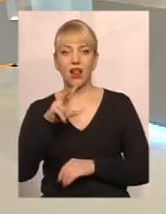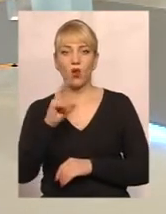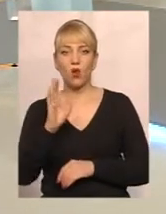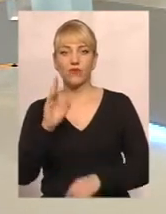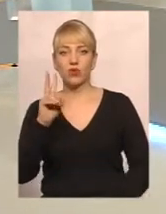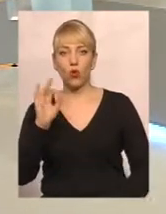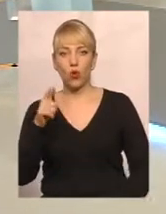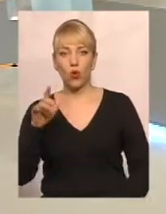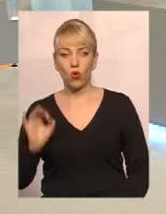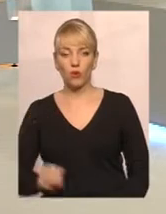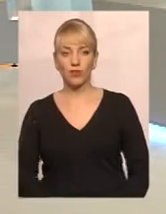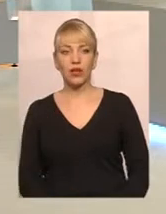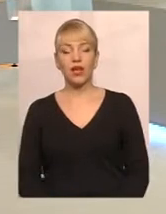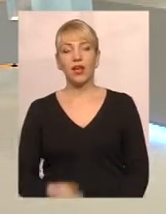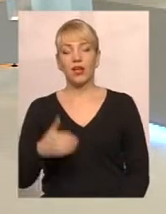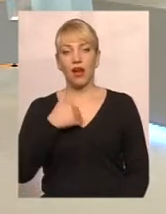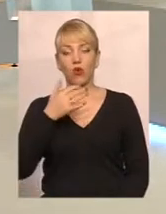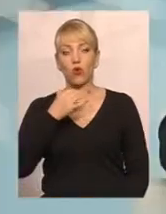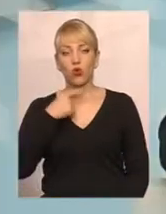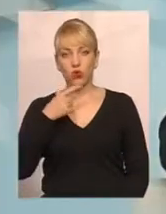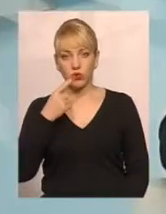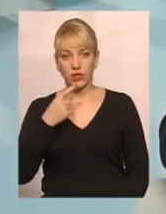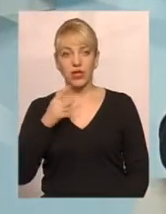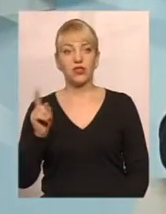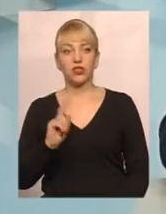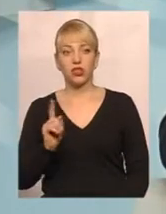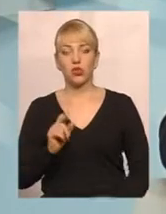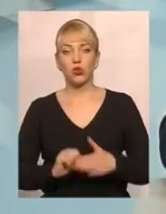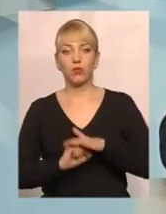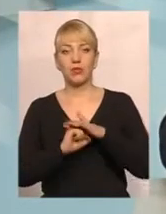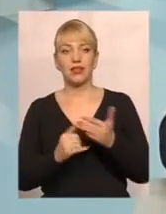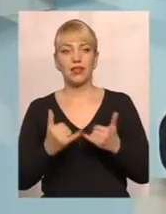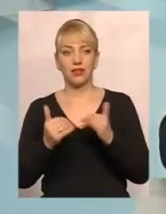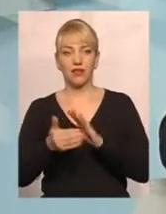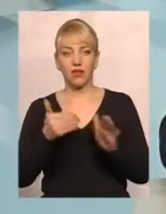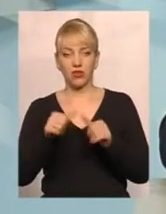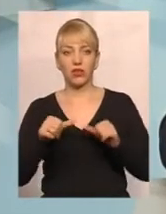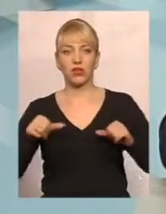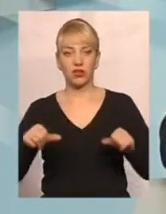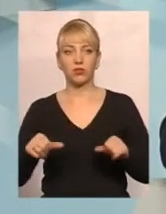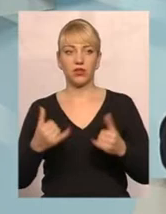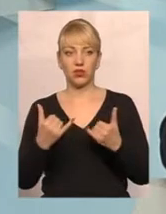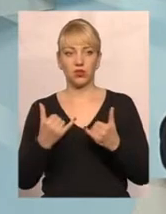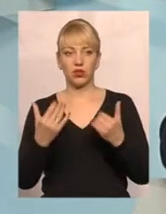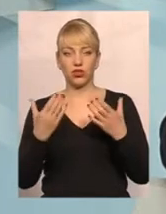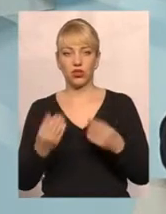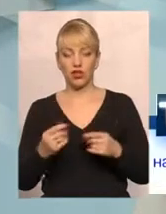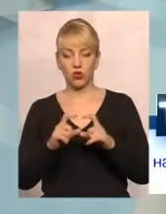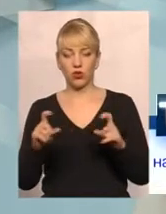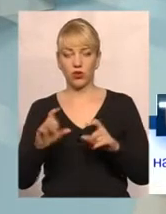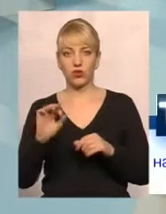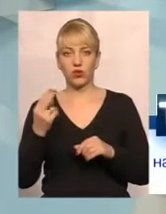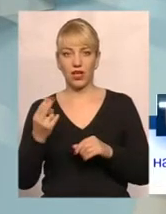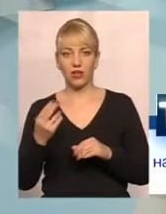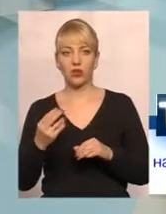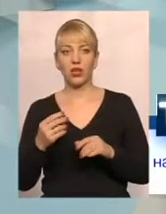Вадим Едмитрович. Я хочу однозначно зазначити, що підстав для виклику на комісію на сьогоднішній день в органах соціального захисту